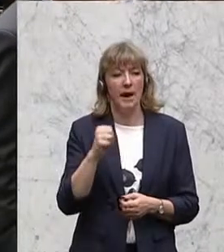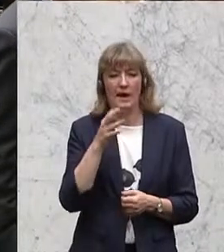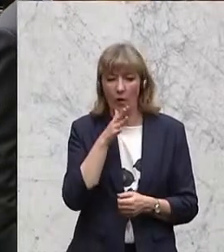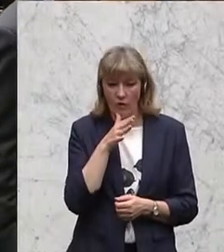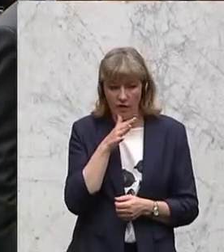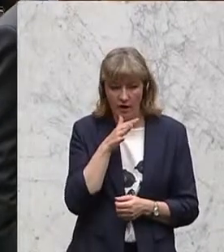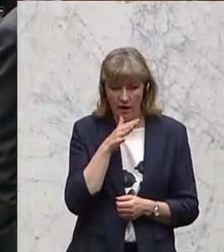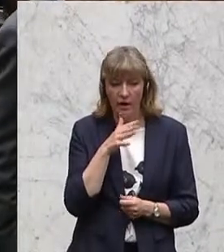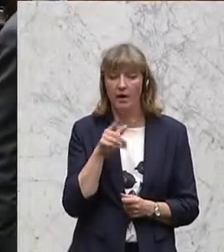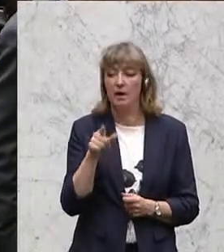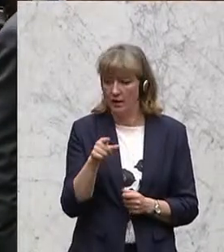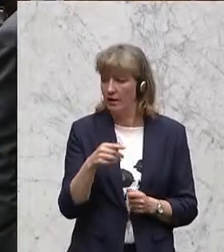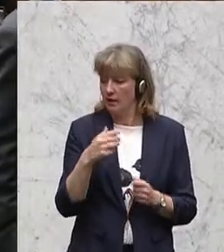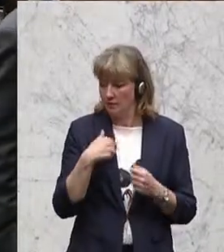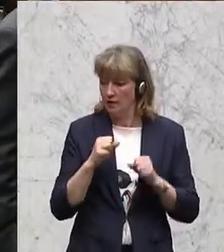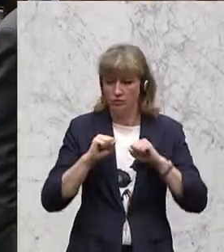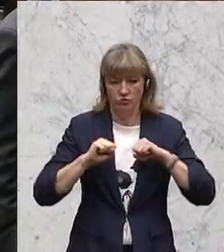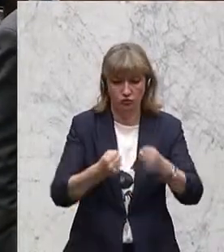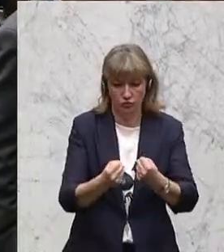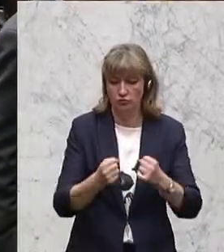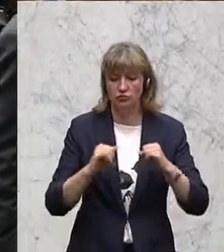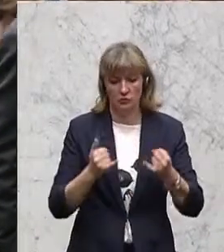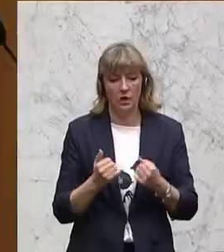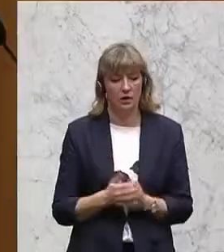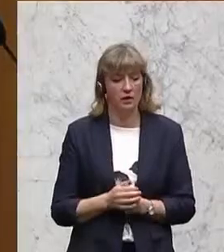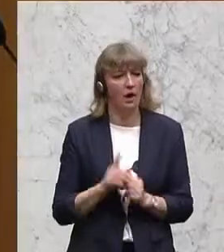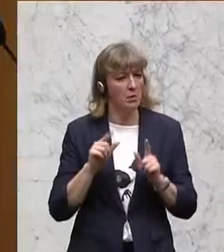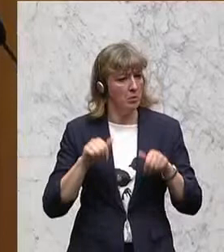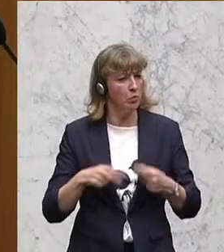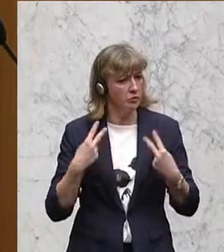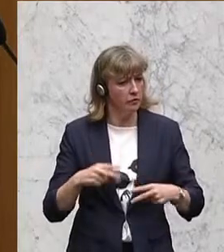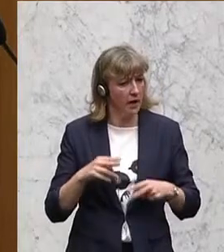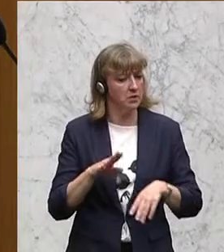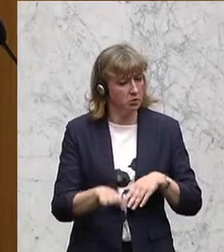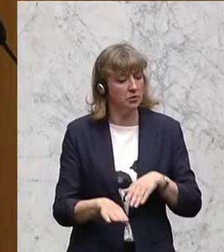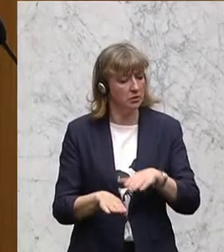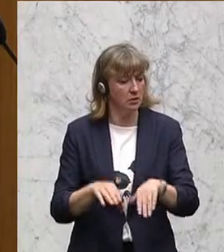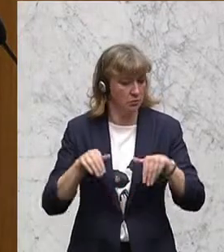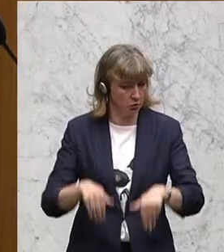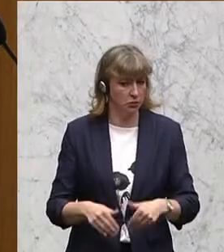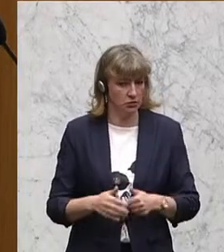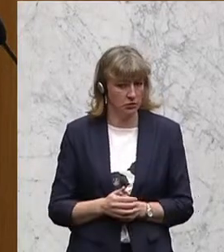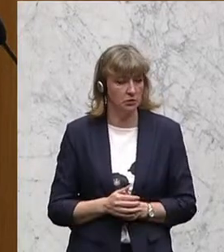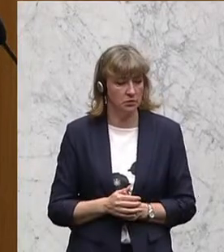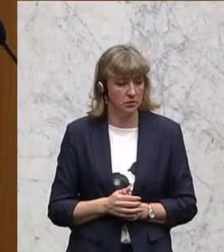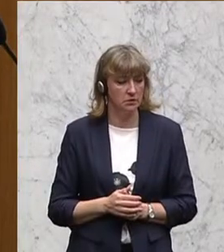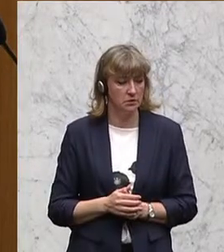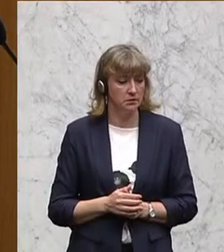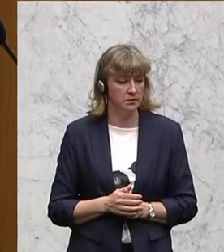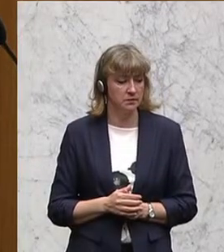gesetzt hat. Aber man muss hier weiterkommen und es